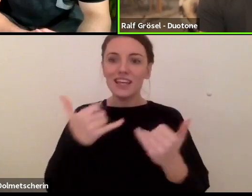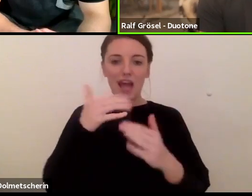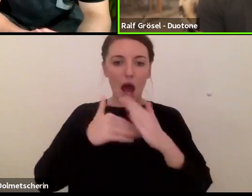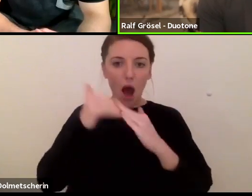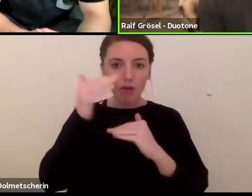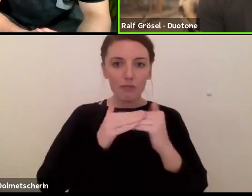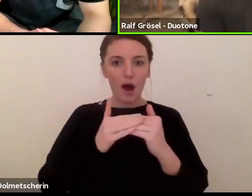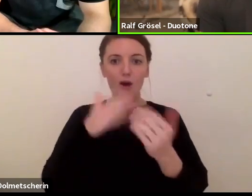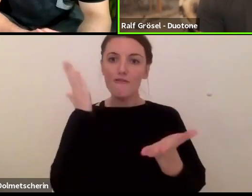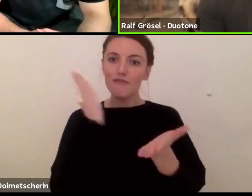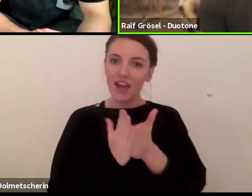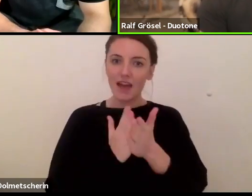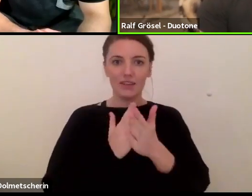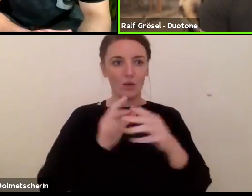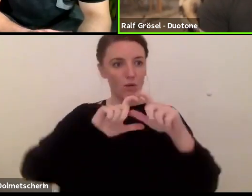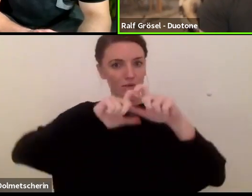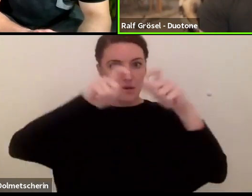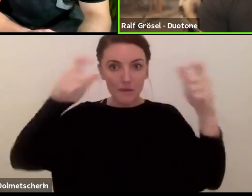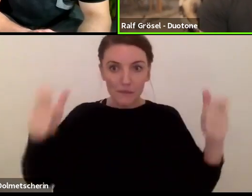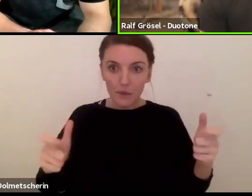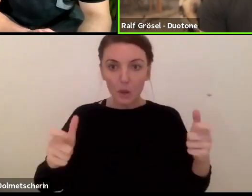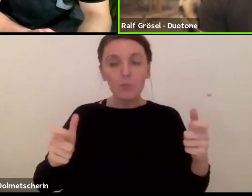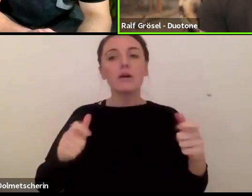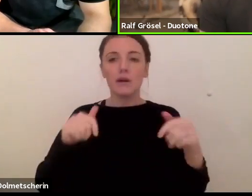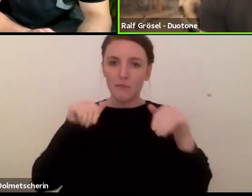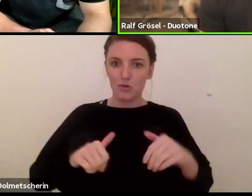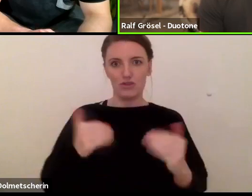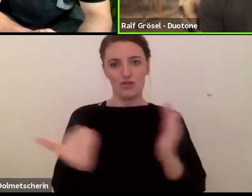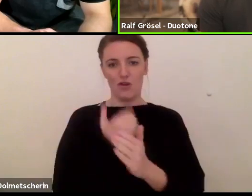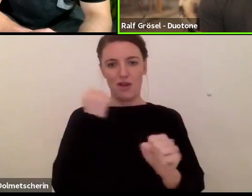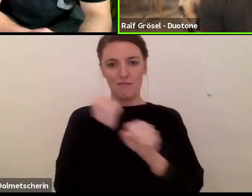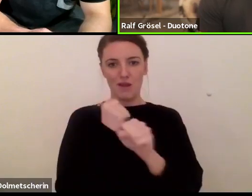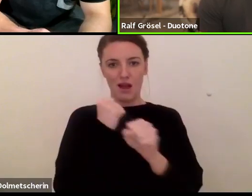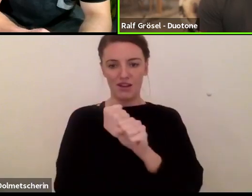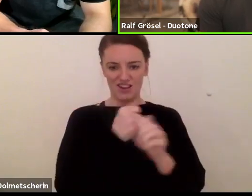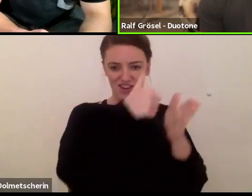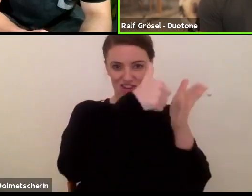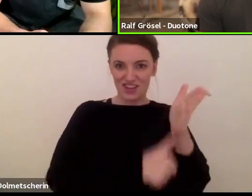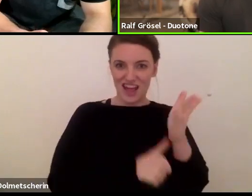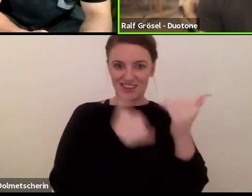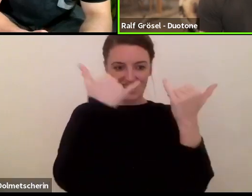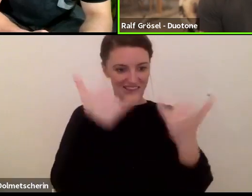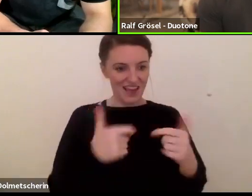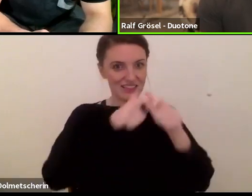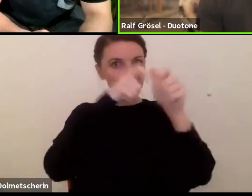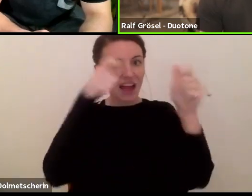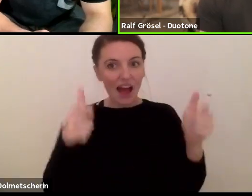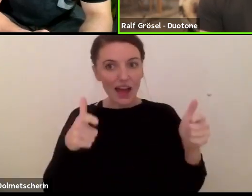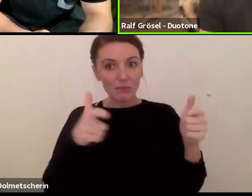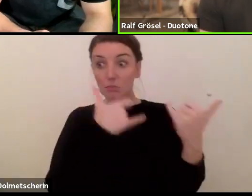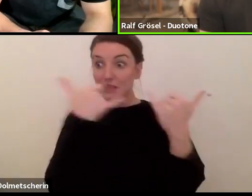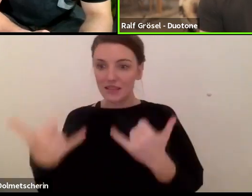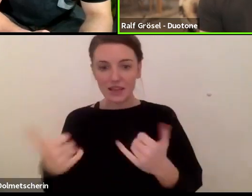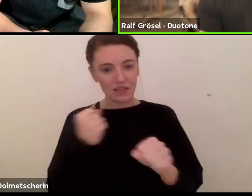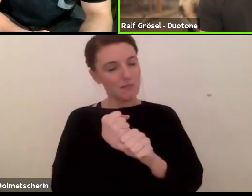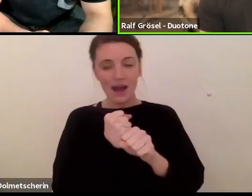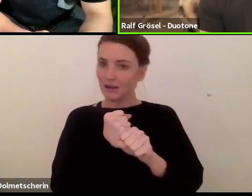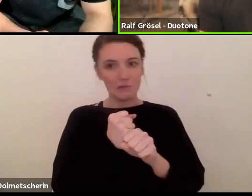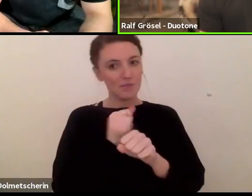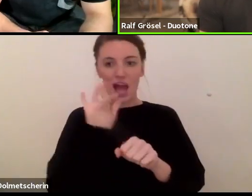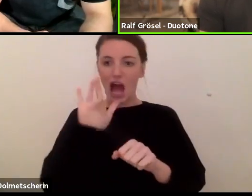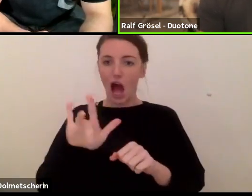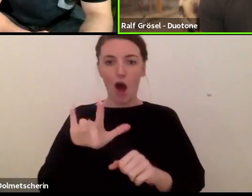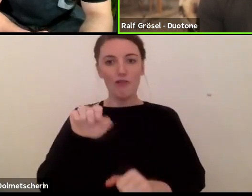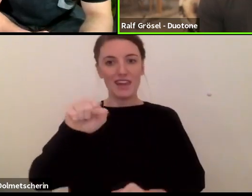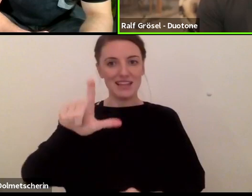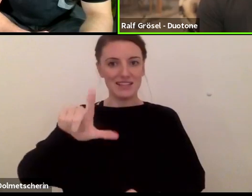Also so leichte Materialien lassen sich eben nicht mit den Standardvariablen zusammennähen. Und deswegen habe ich den Ultra-Leichtwind